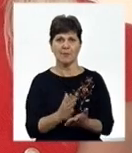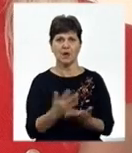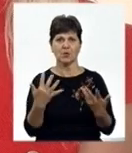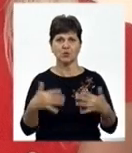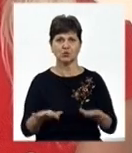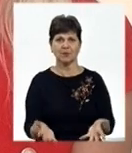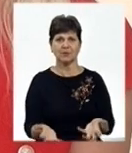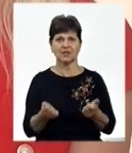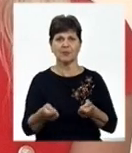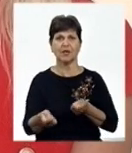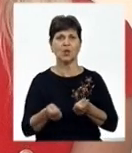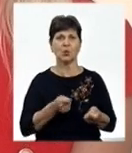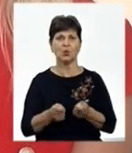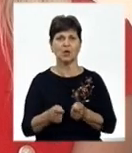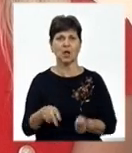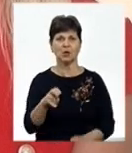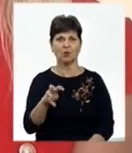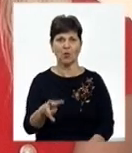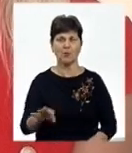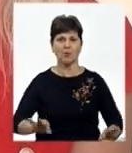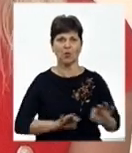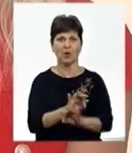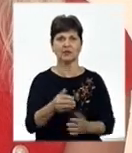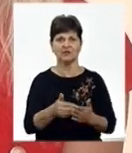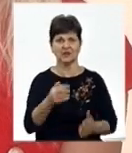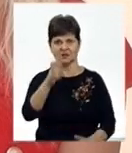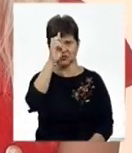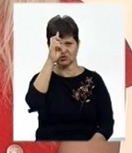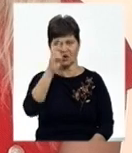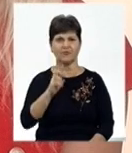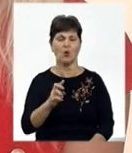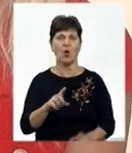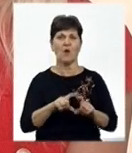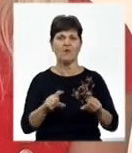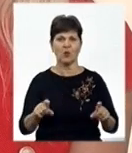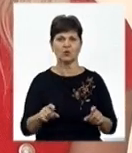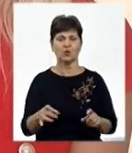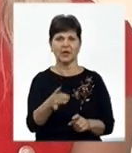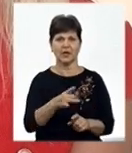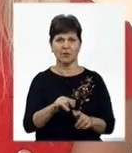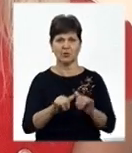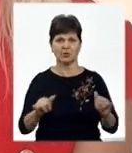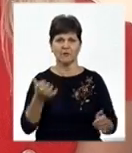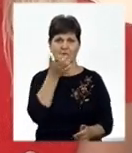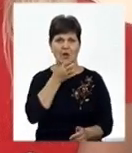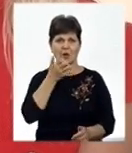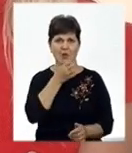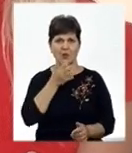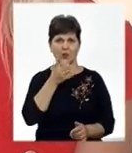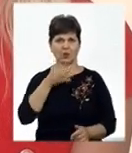урядом проєкт від Державного фонду регіонального розвитку на утеплення